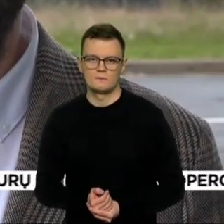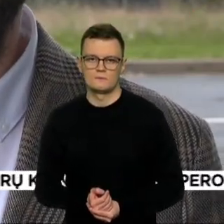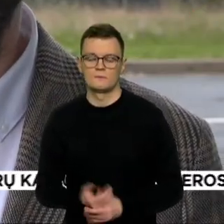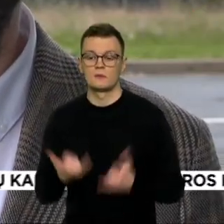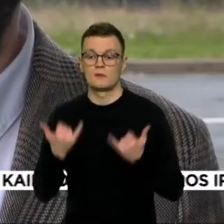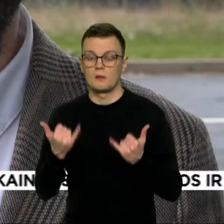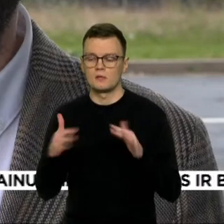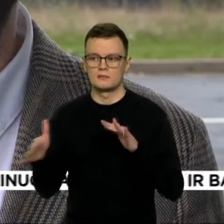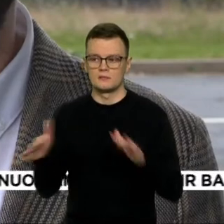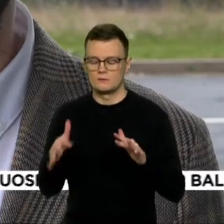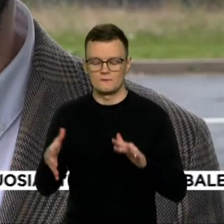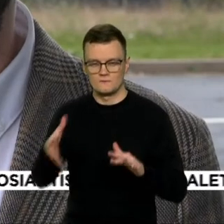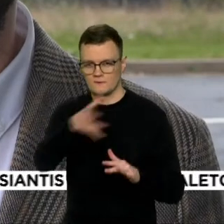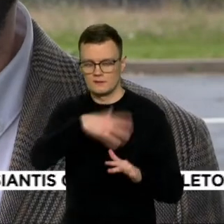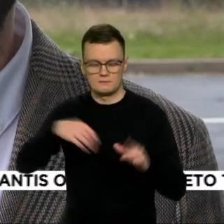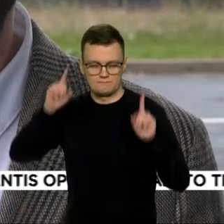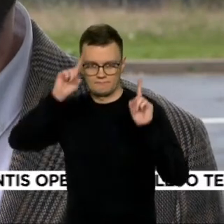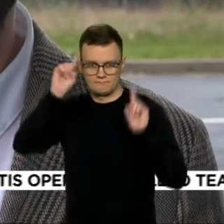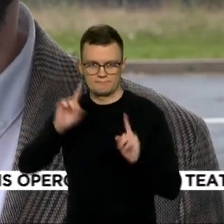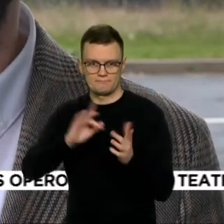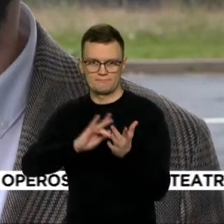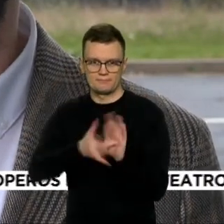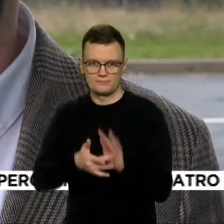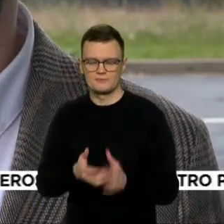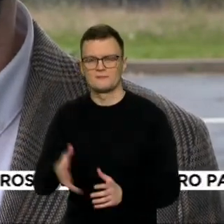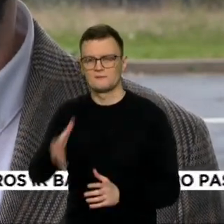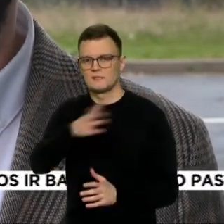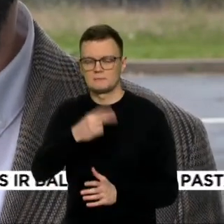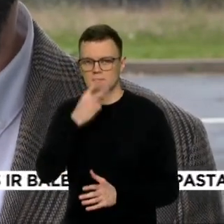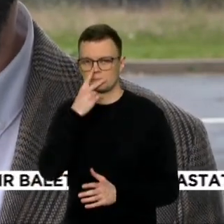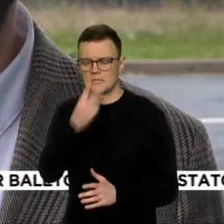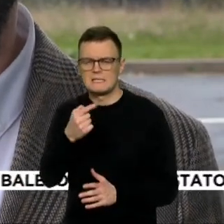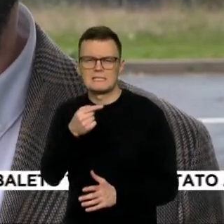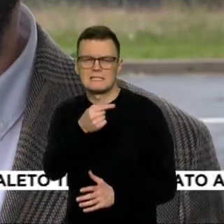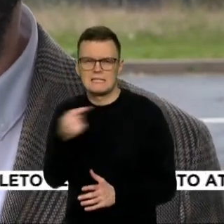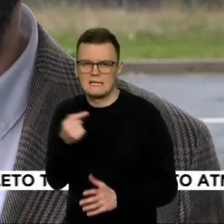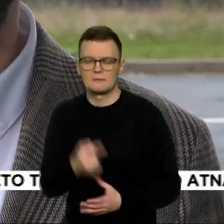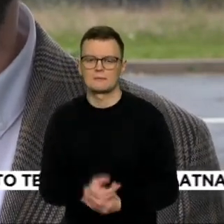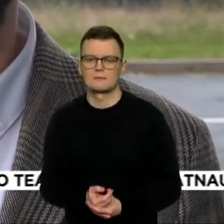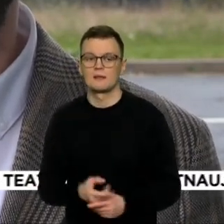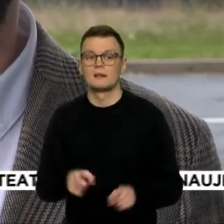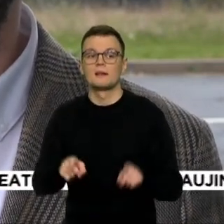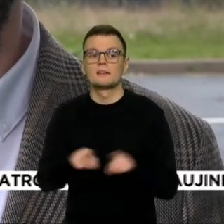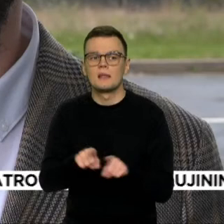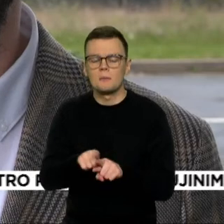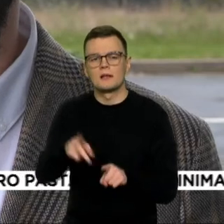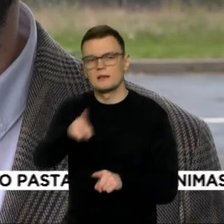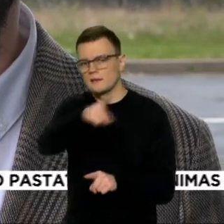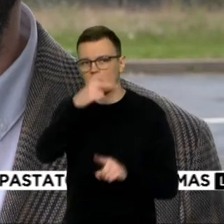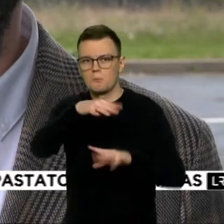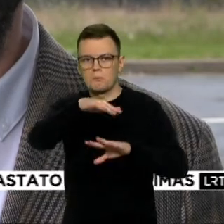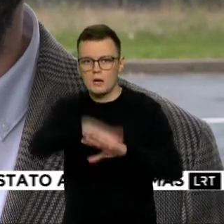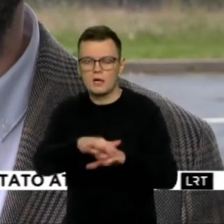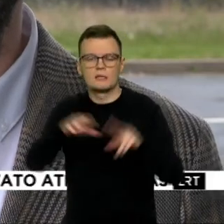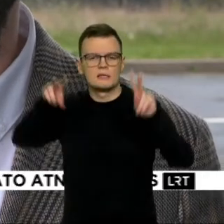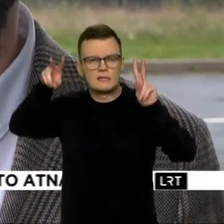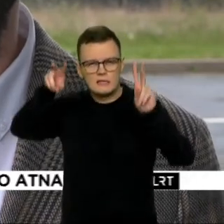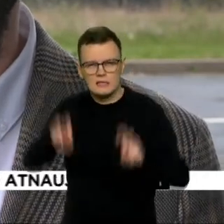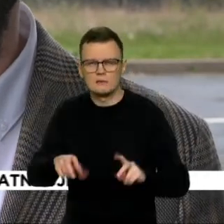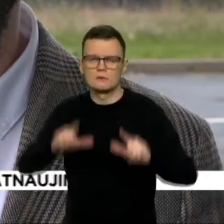netikėta ir tikrai visi ją žiūri neigiamai. Dėl to ir Lietuvos bankas dabar atlieka tyrimą, kaip būtų galima